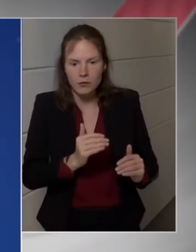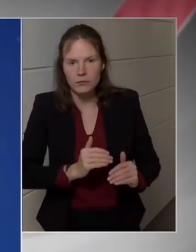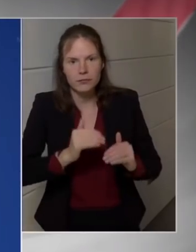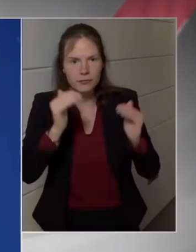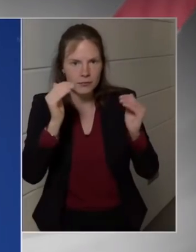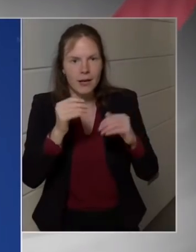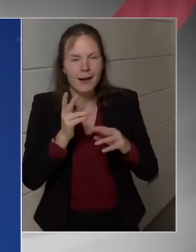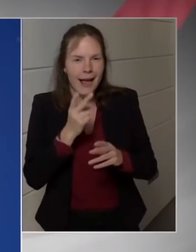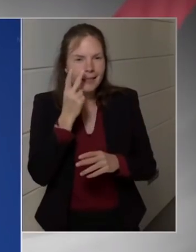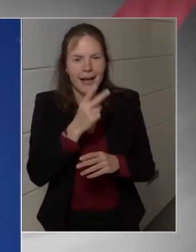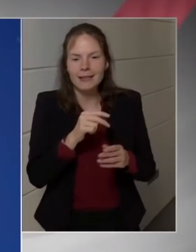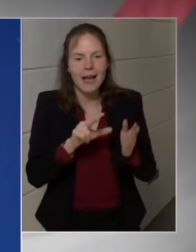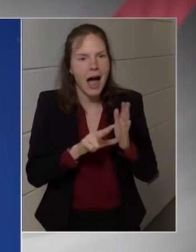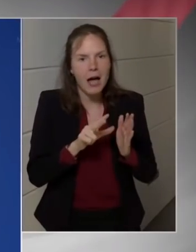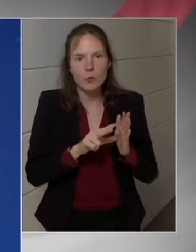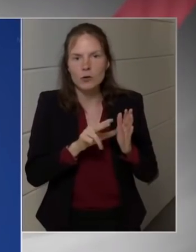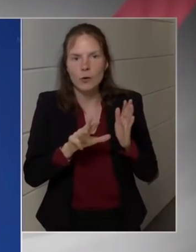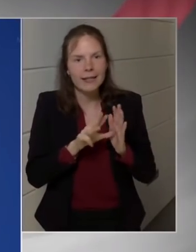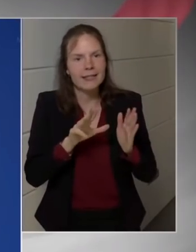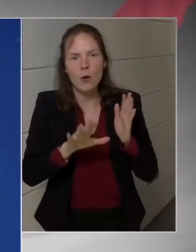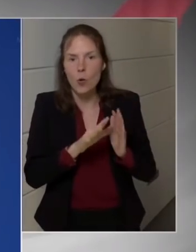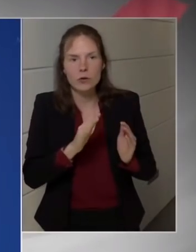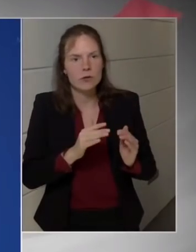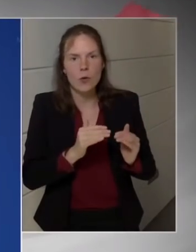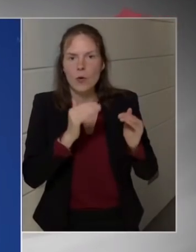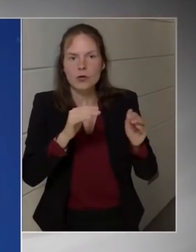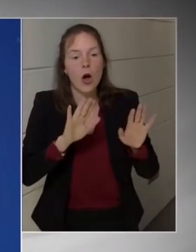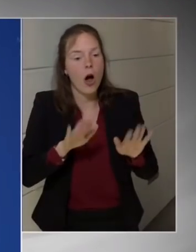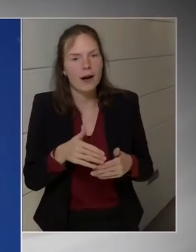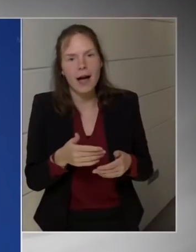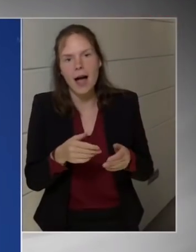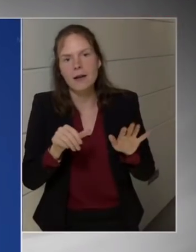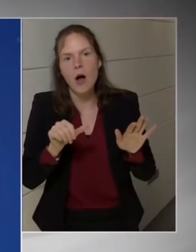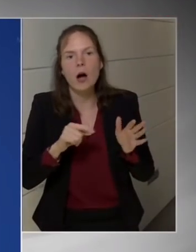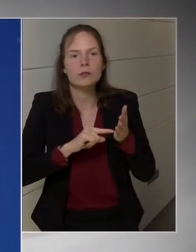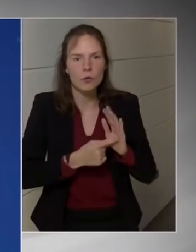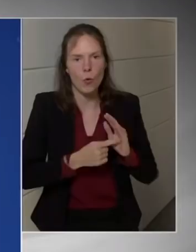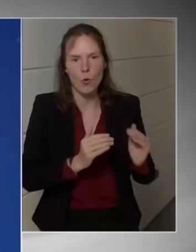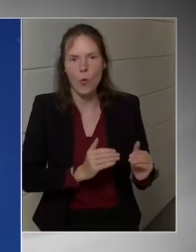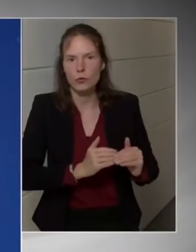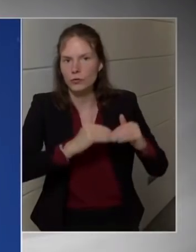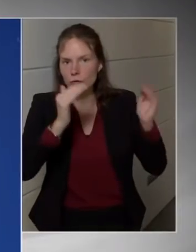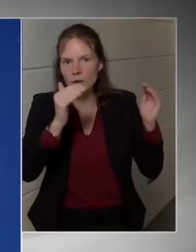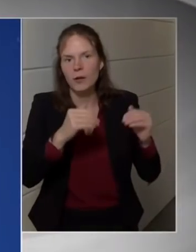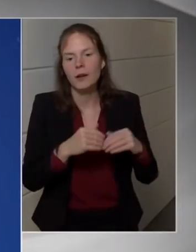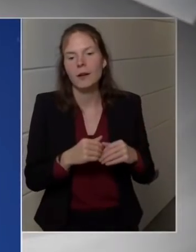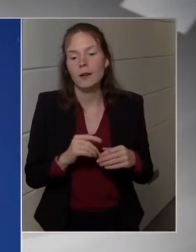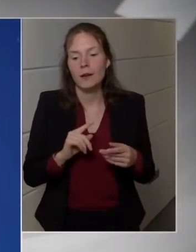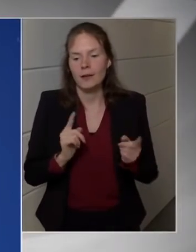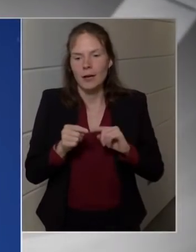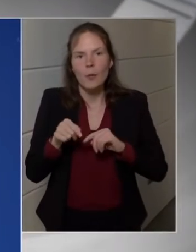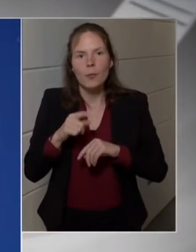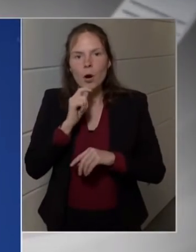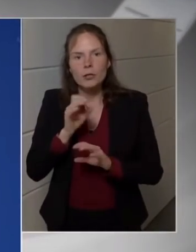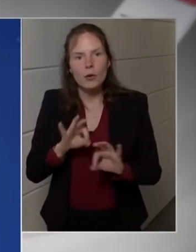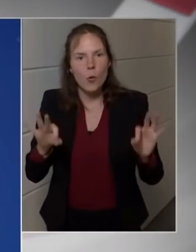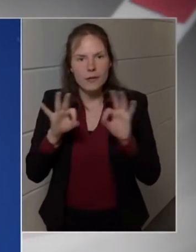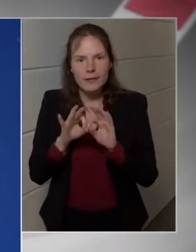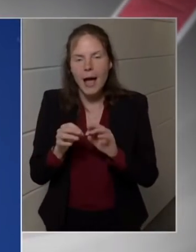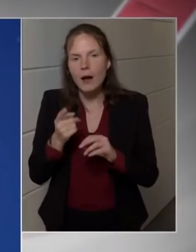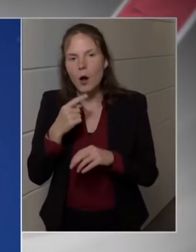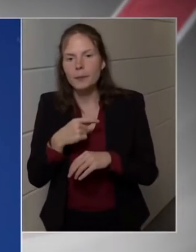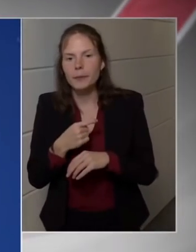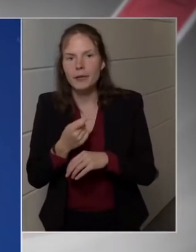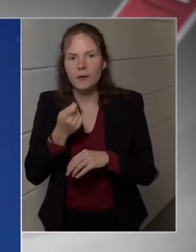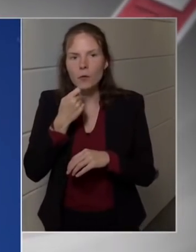Nyugat-Európában megnézi a tudóstásokat, megnézi azt, hogy az áram és a villanyáram és a gázára hogyan növekedett, akkor